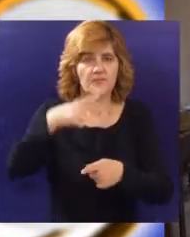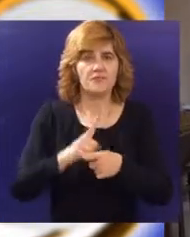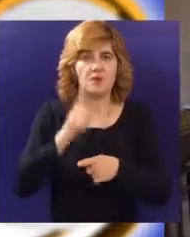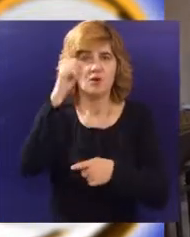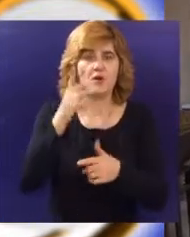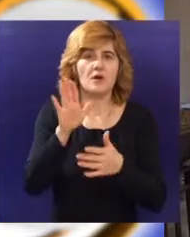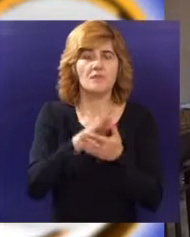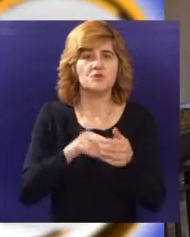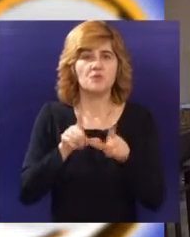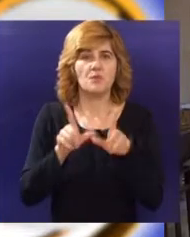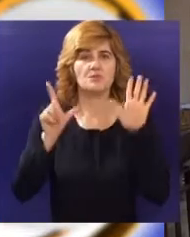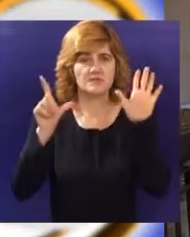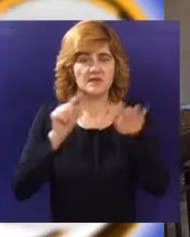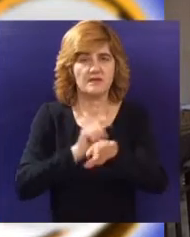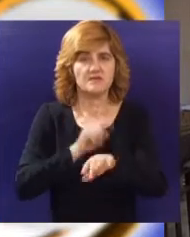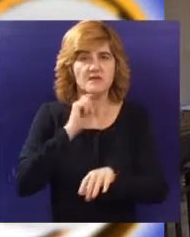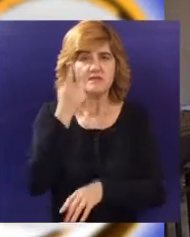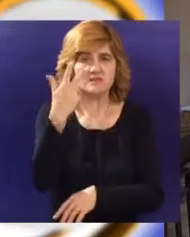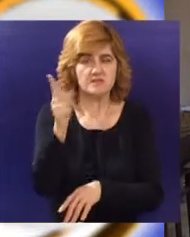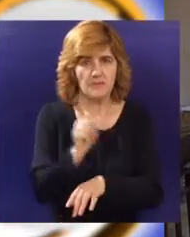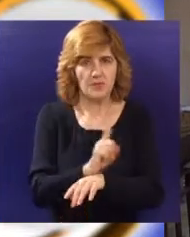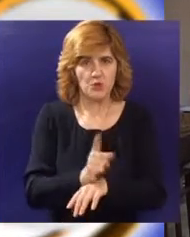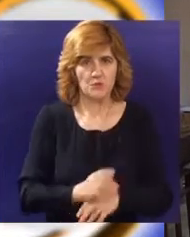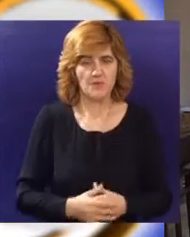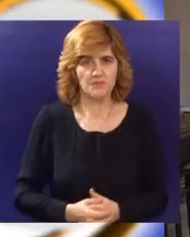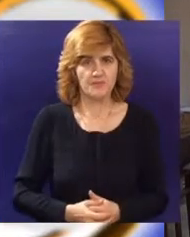početkom u 19.00. i 30 minuta.